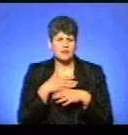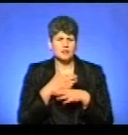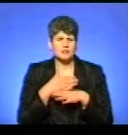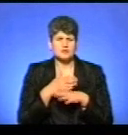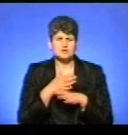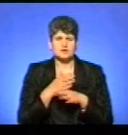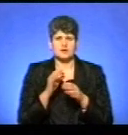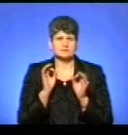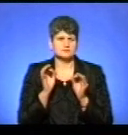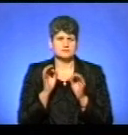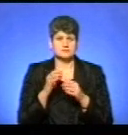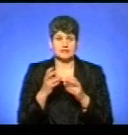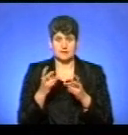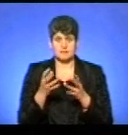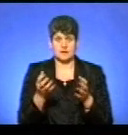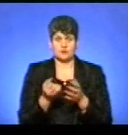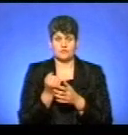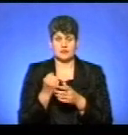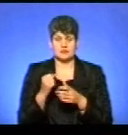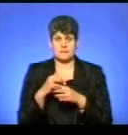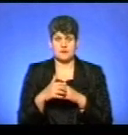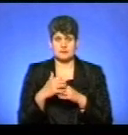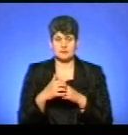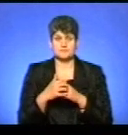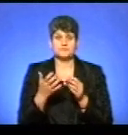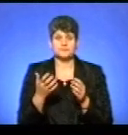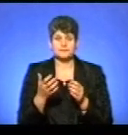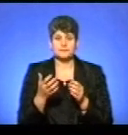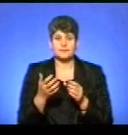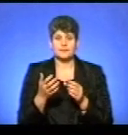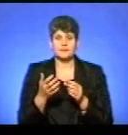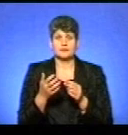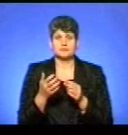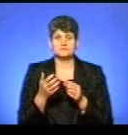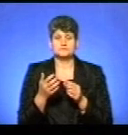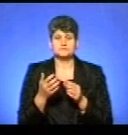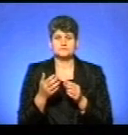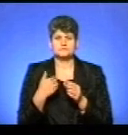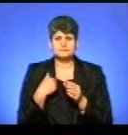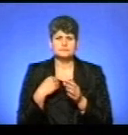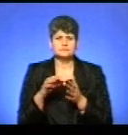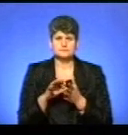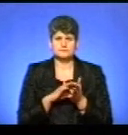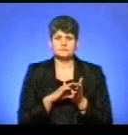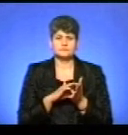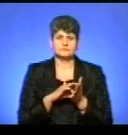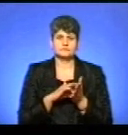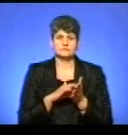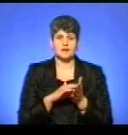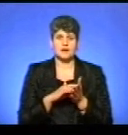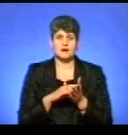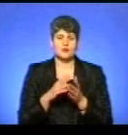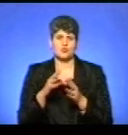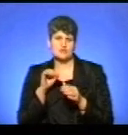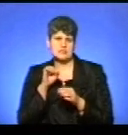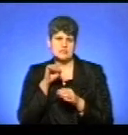І я думаю, треба рятувати пальці. Такий сигнал мені прийшов. І відразу я руку запхав